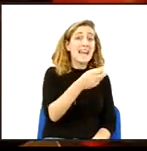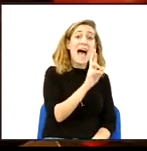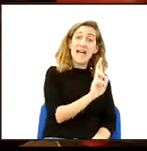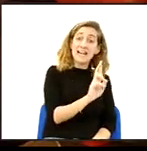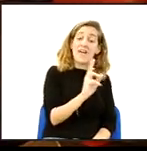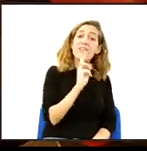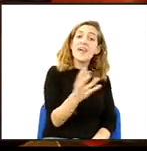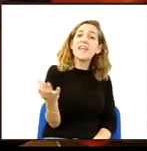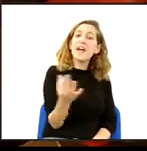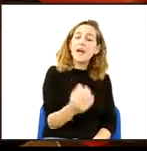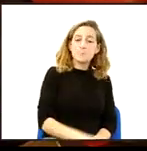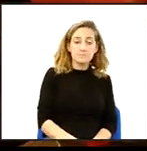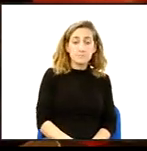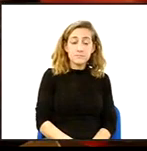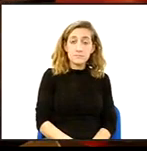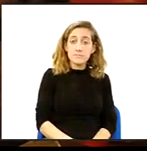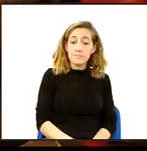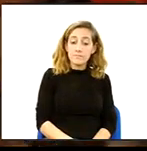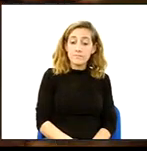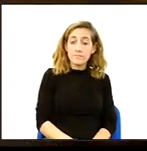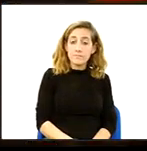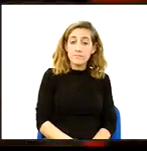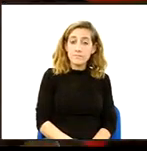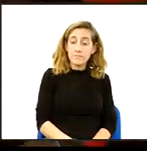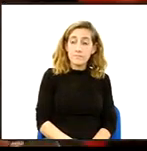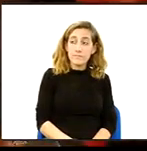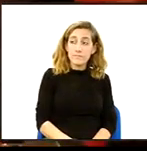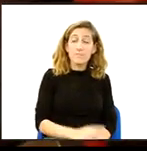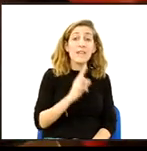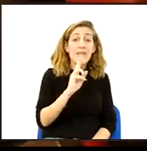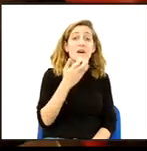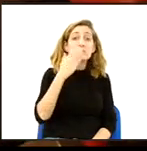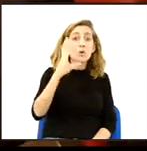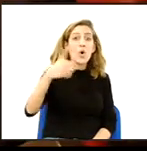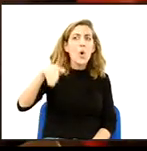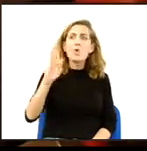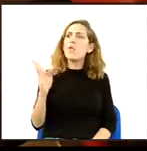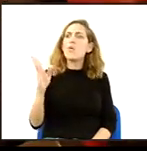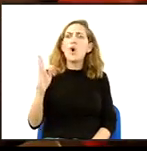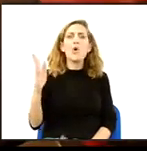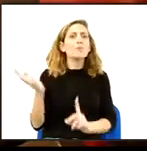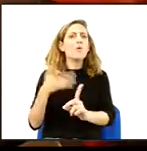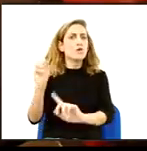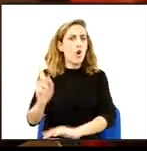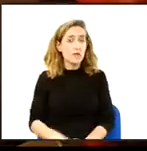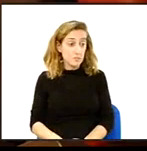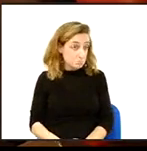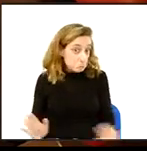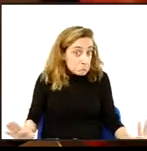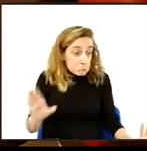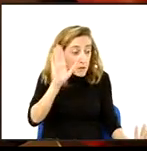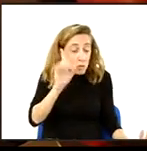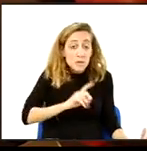Em deia que no t'hillés del grup de Can Girembic la CUP de violents. Escolti'm, si aquestes